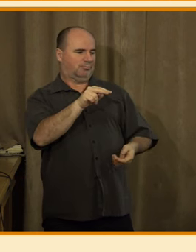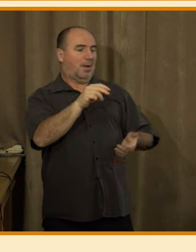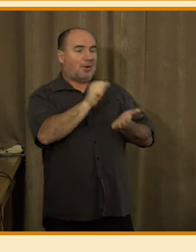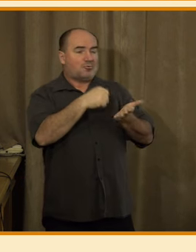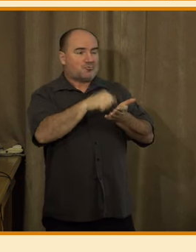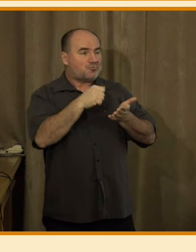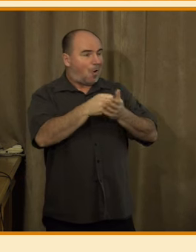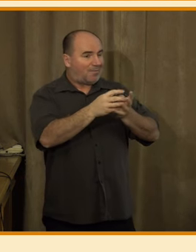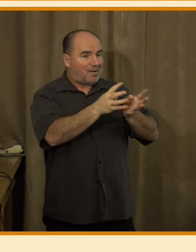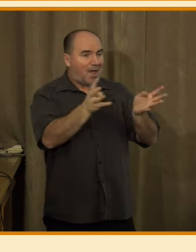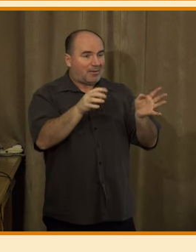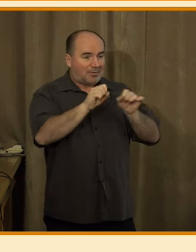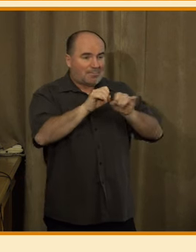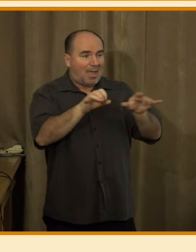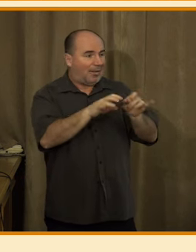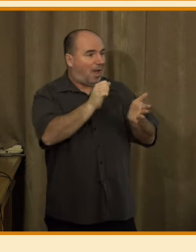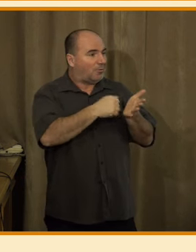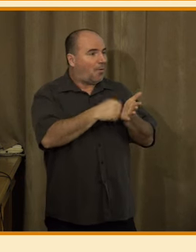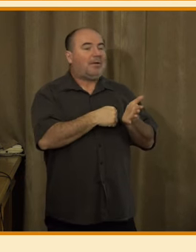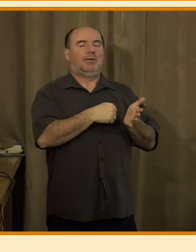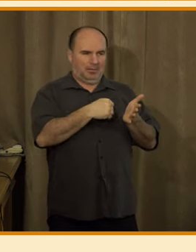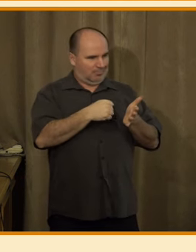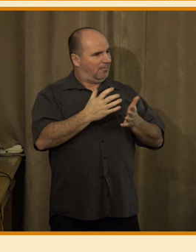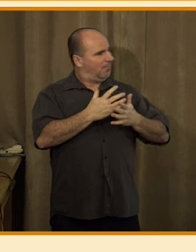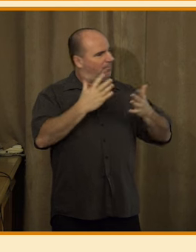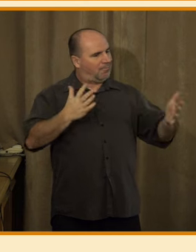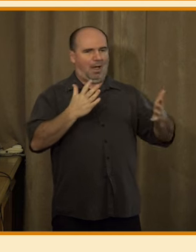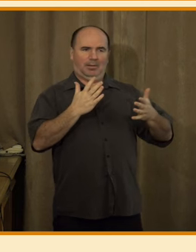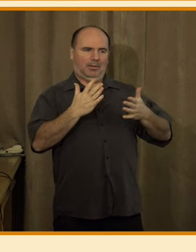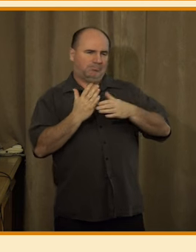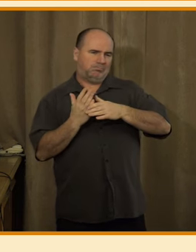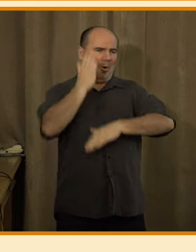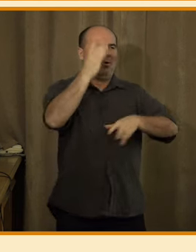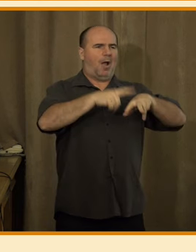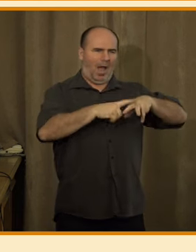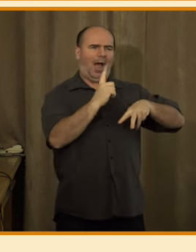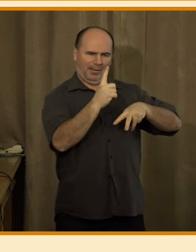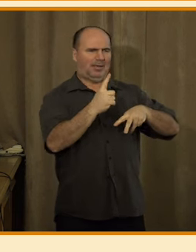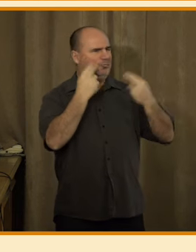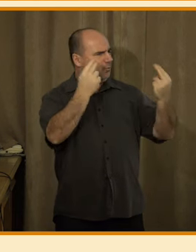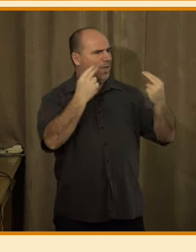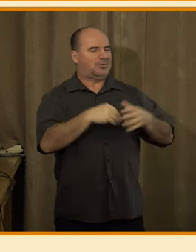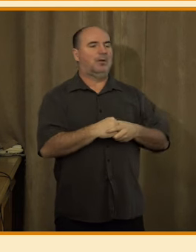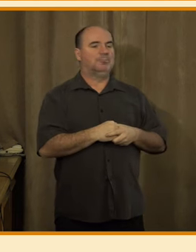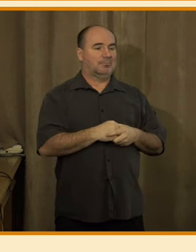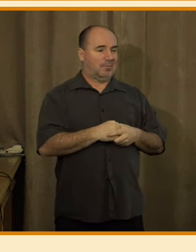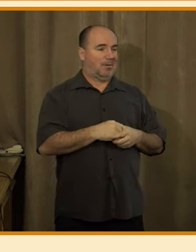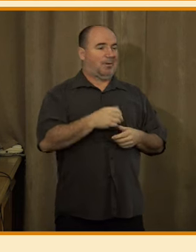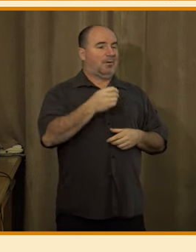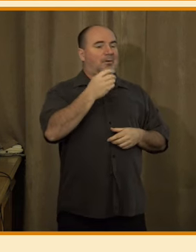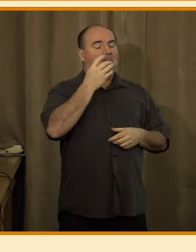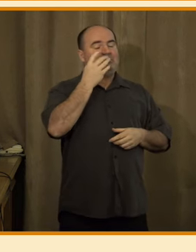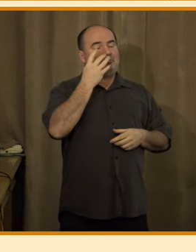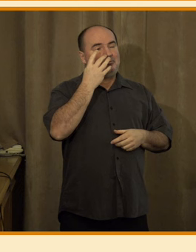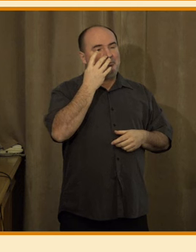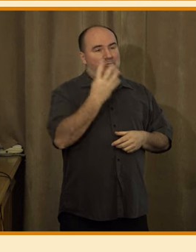vazbu na nástroje umělé inteligence za velký pokrok. Stejný názor má i 4,40% vysokoškolských